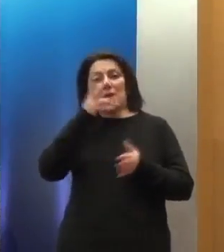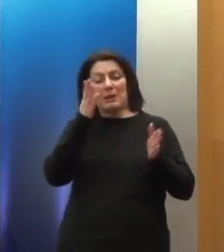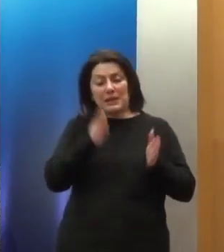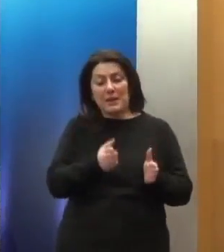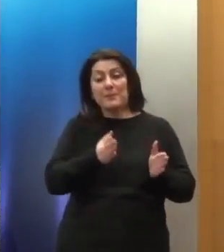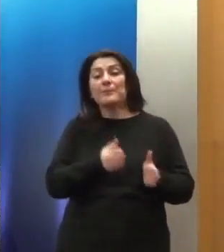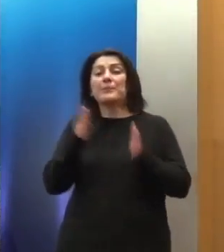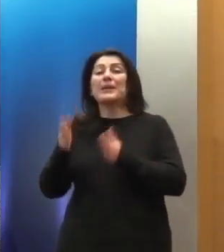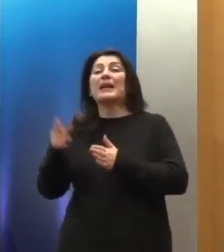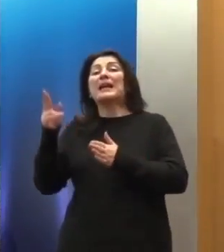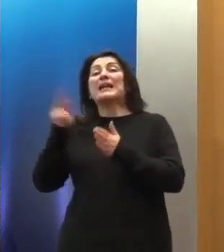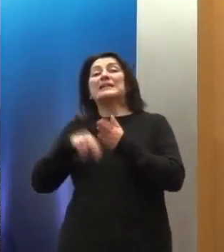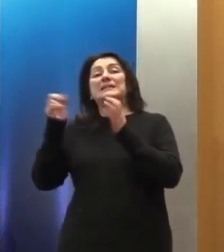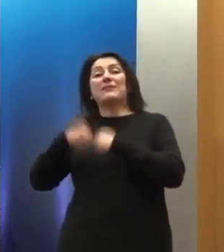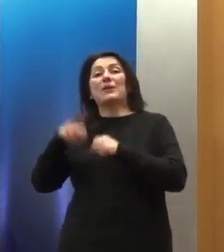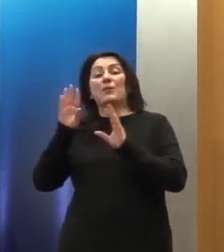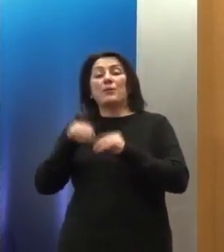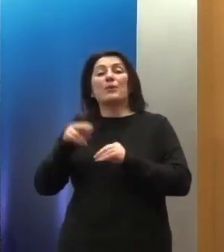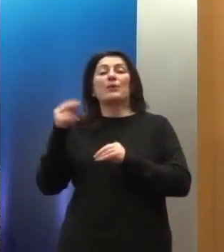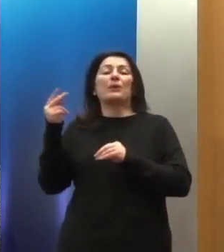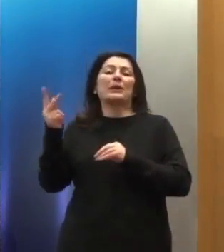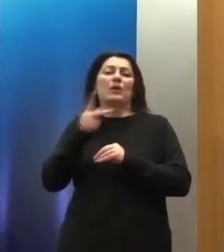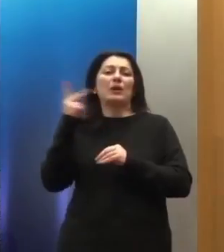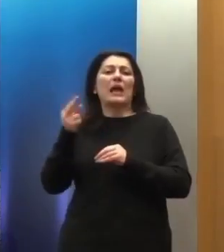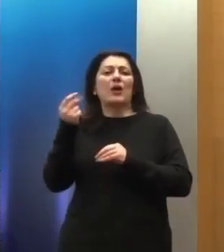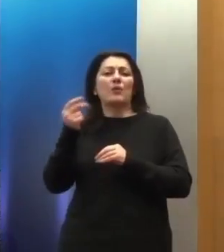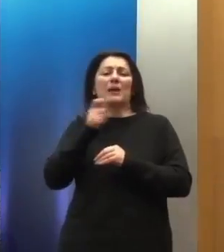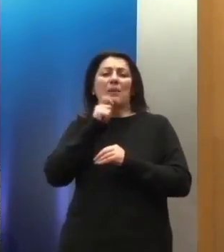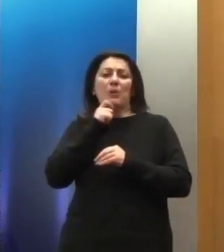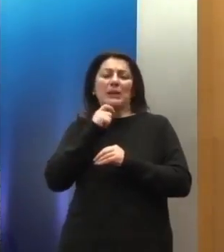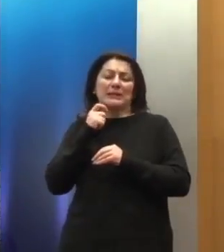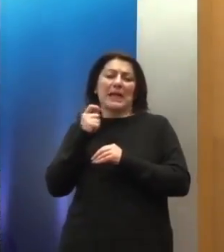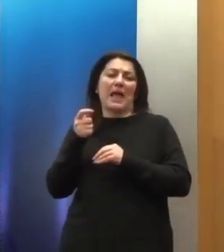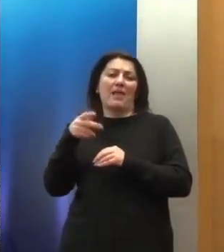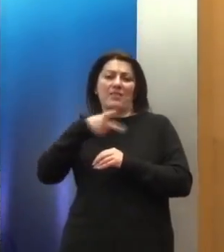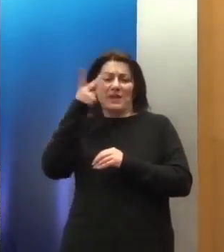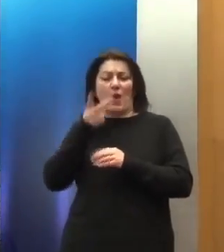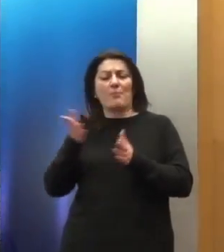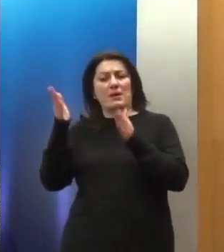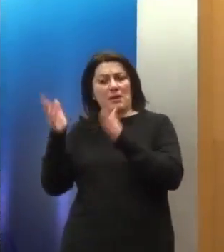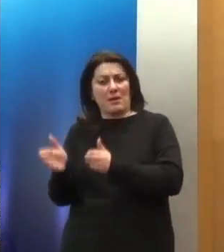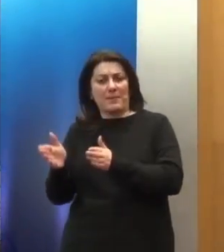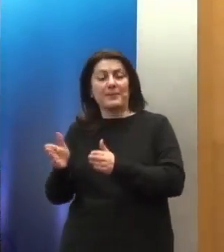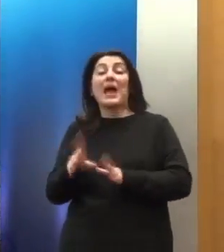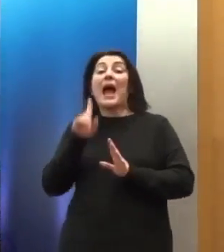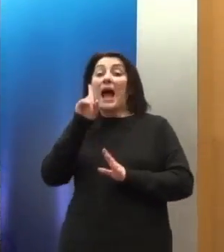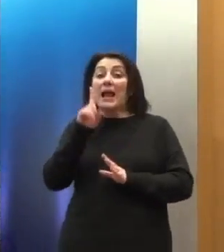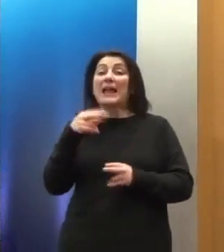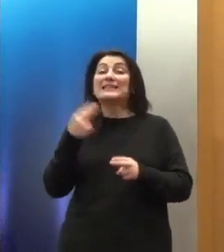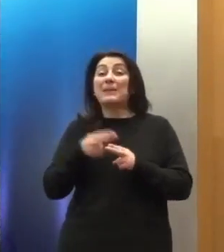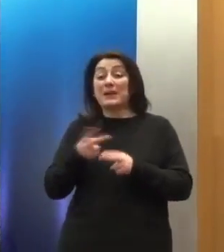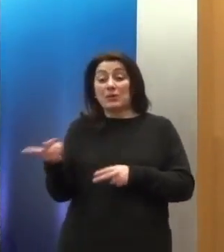Κοινωνικά, Οικονομικά, Πολιτιστικά Δικαιώματα και εκεί η έμφαση είναι αλλού, αλλά πάντως, το είπαμε από πριν, υπάρχει αυτή η συνέργεια,